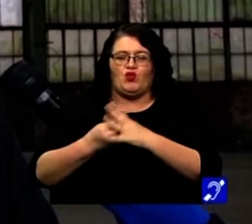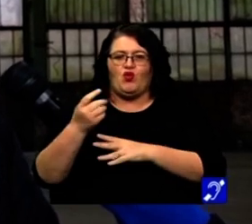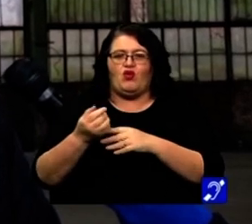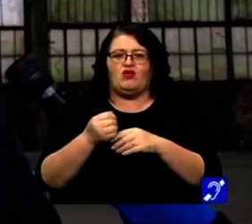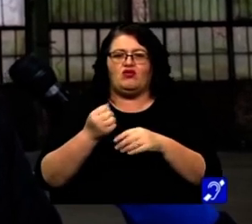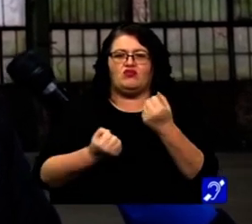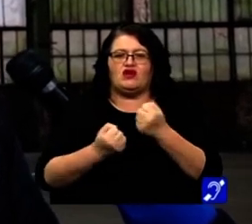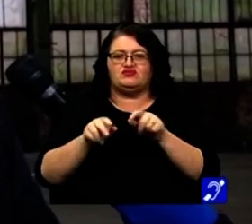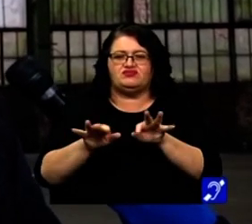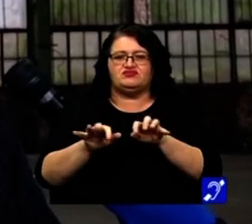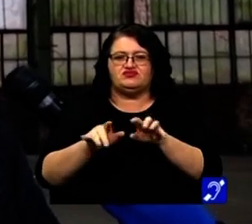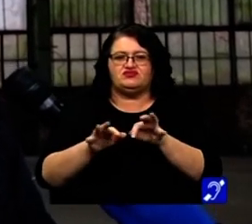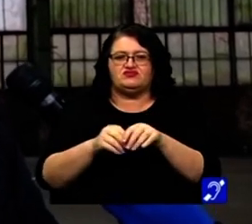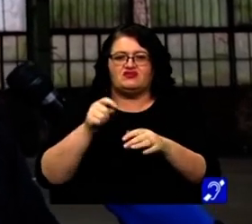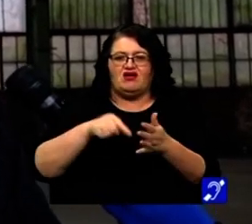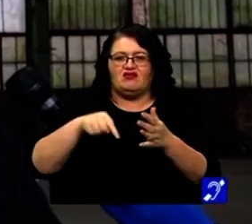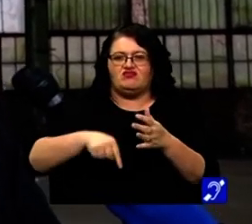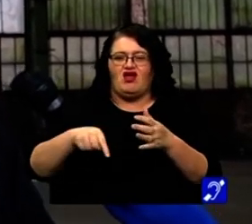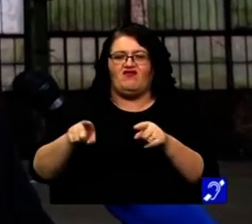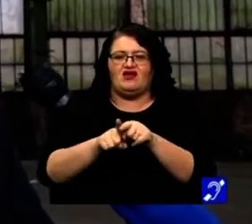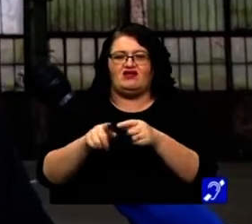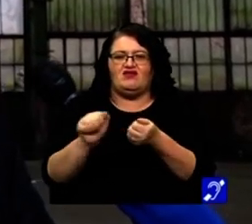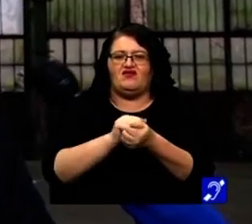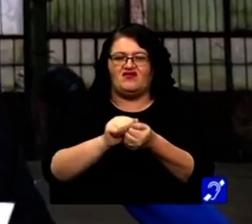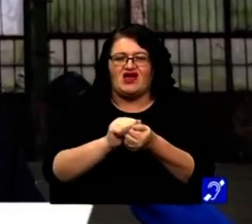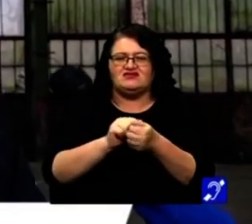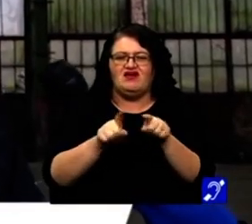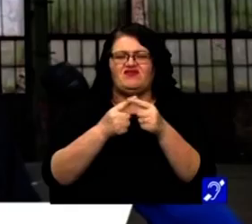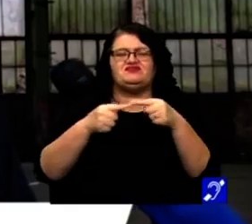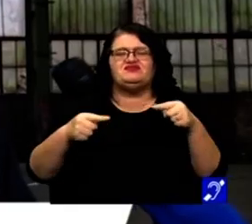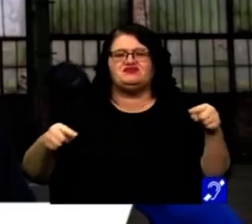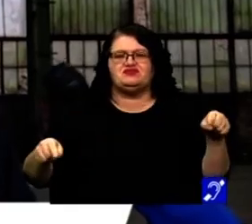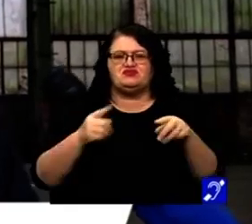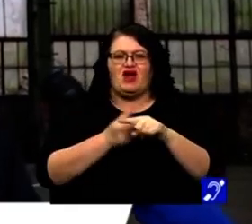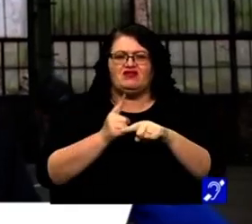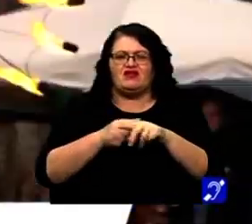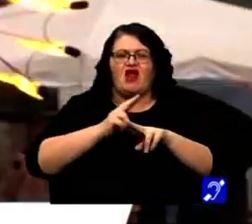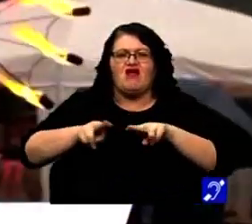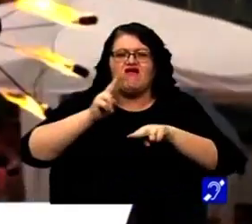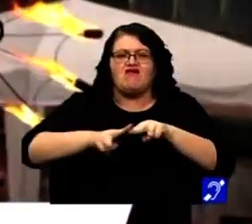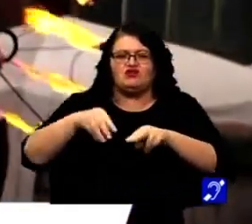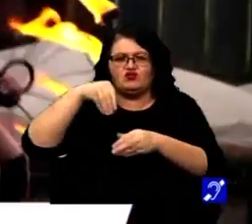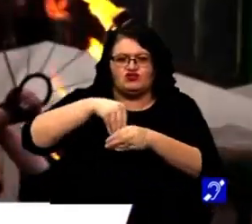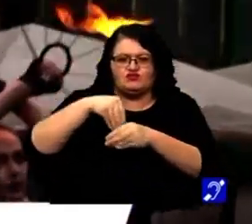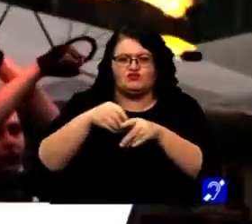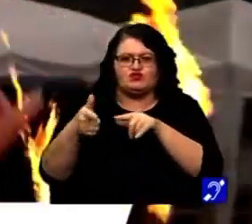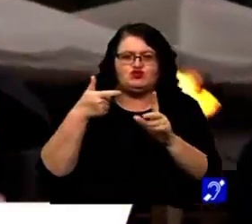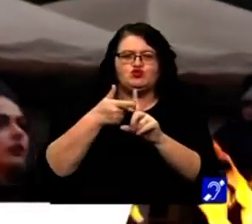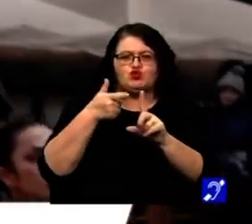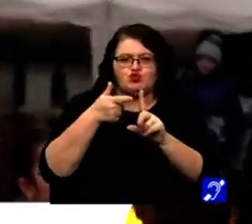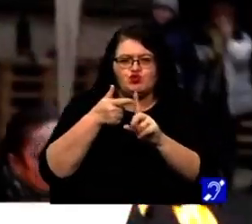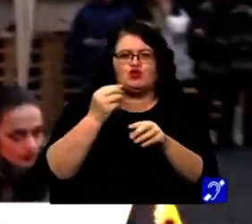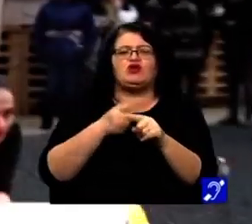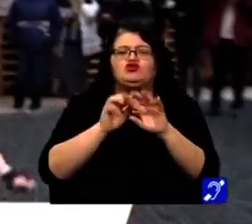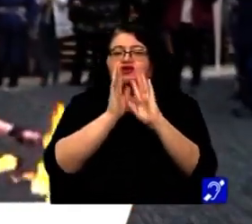mașini cu comandă numerică, mașini de găurit, mașini de frezat, mașini de îndoit, de ambutisat, de sudură. Și